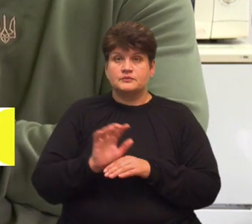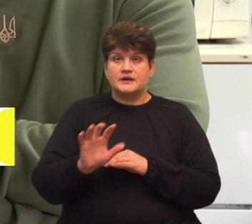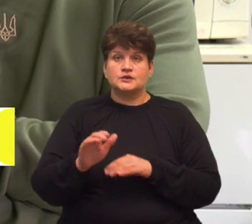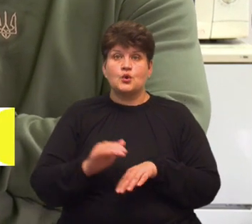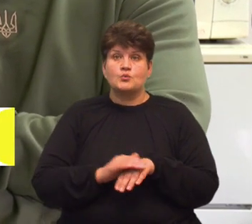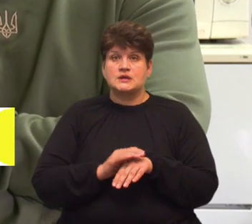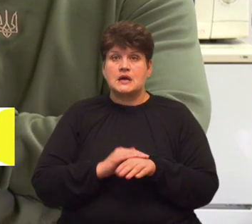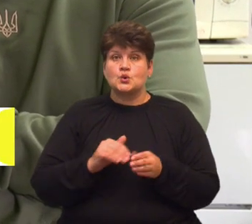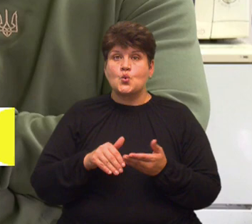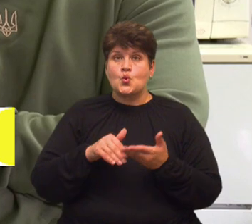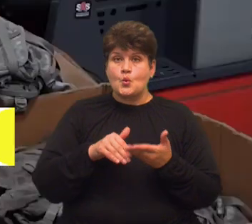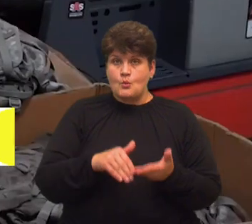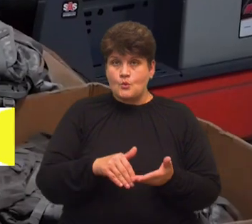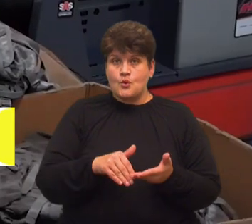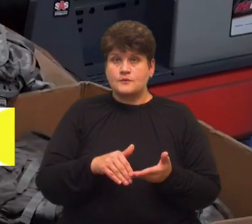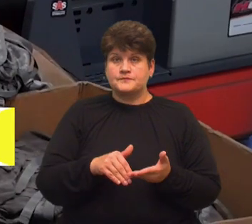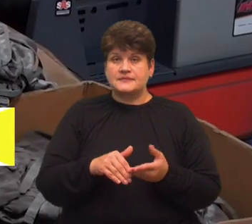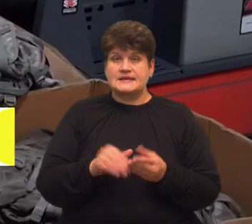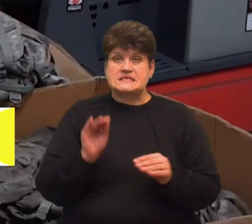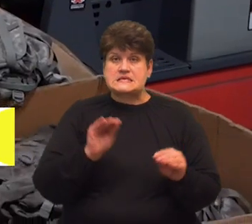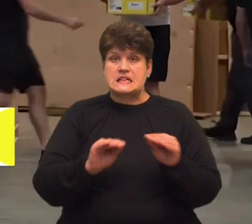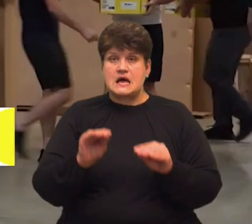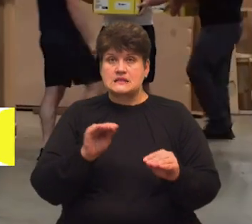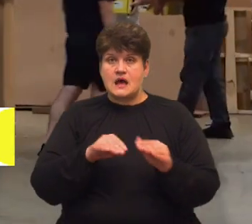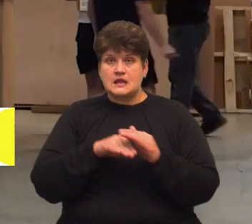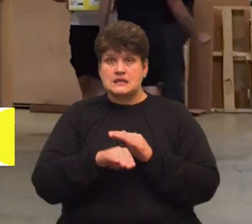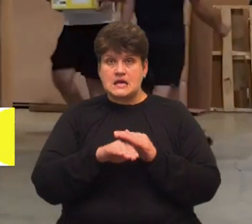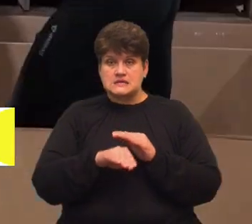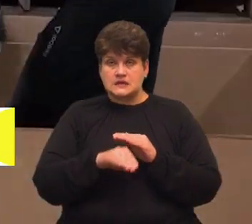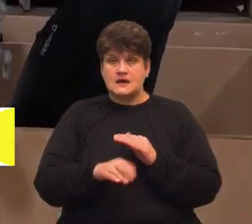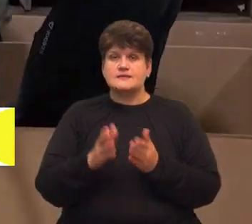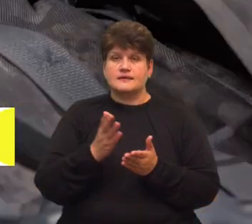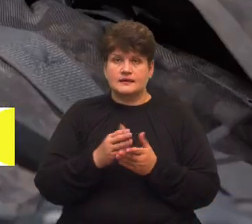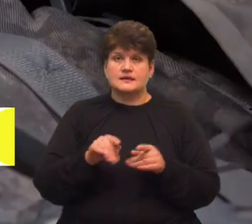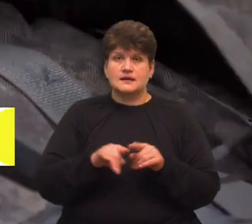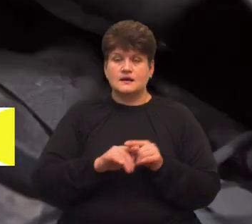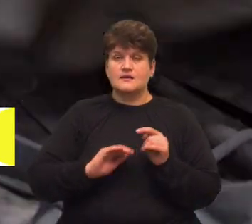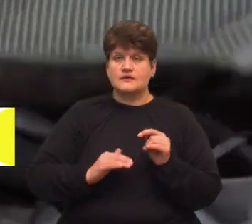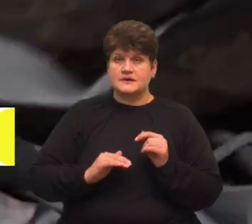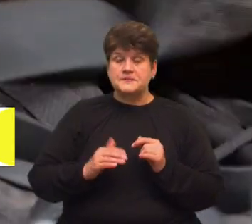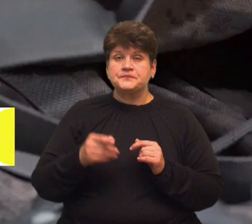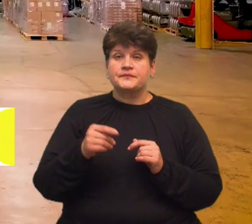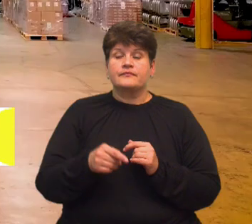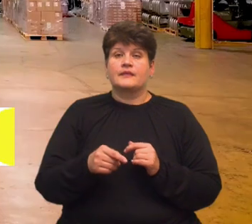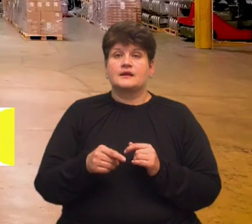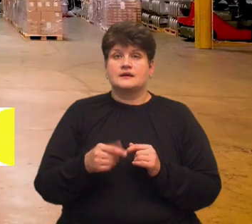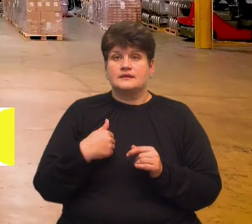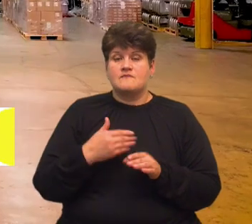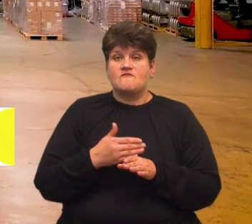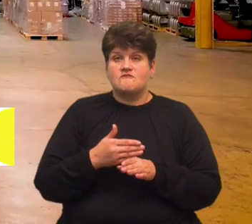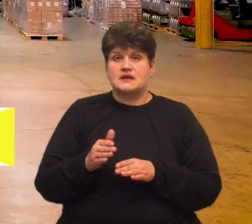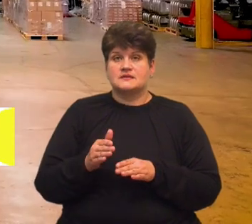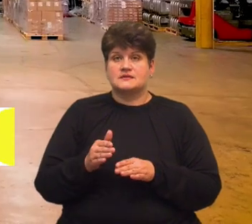допомогу. Ми її складали на складі, там є така компанія «Стендертракінг», яка нам виділила